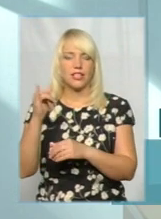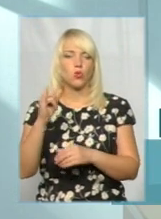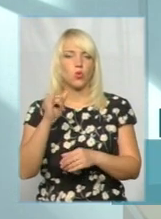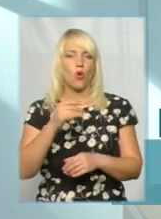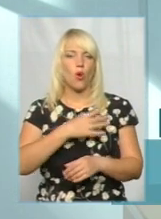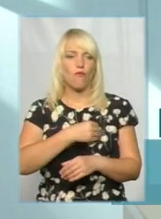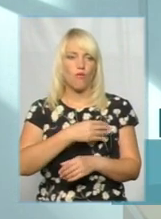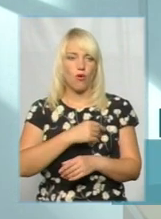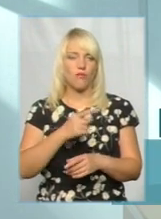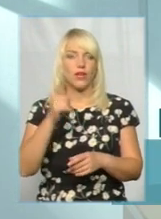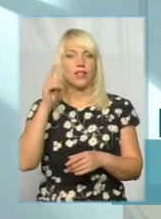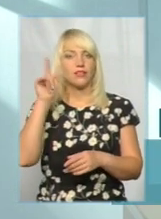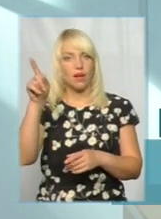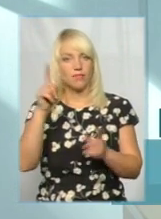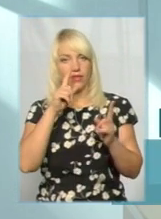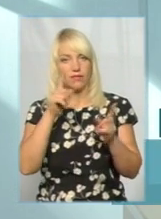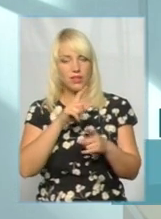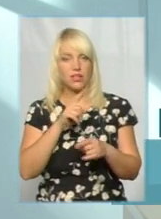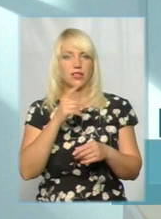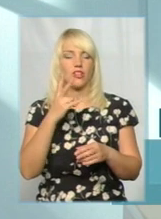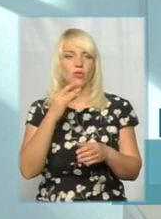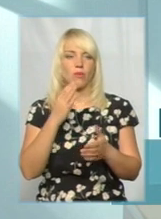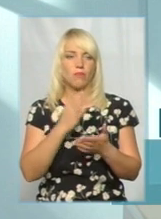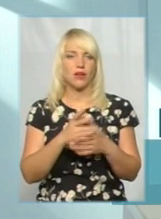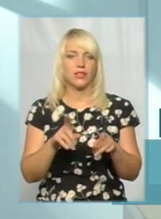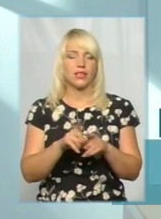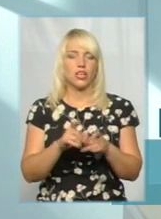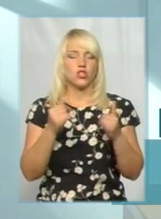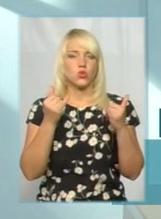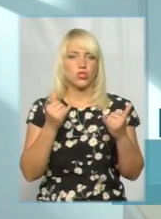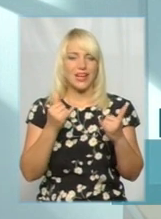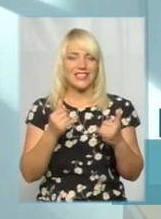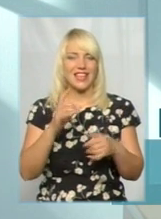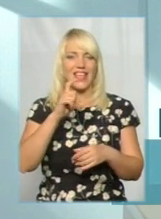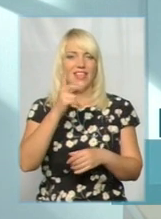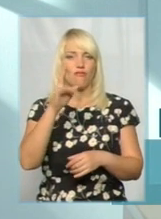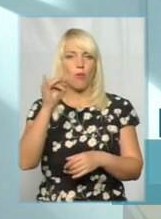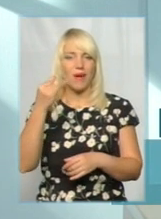невеликі порівняно з нашим, але мають доволі таки сучасний європейський вигляд.